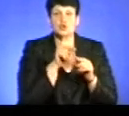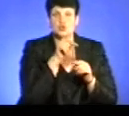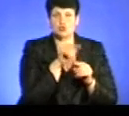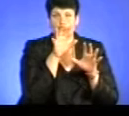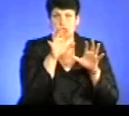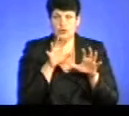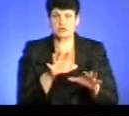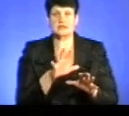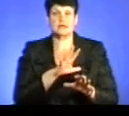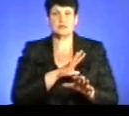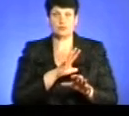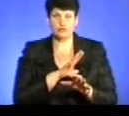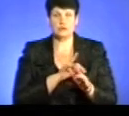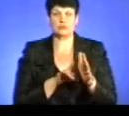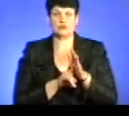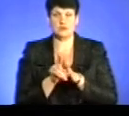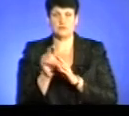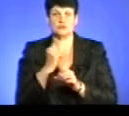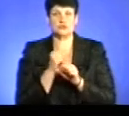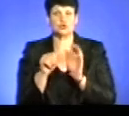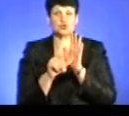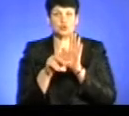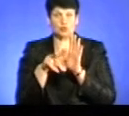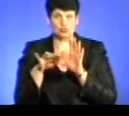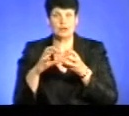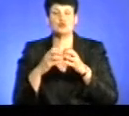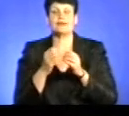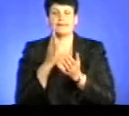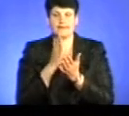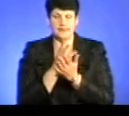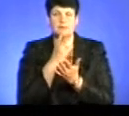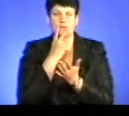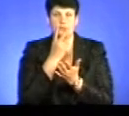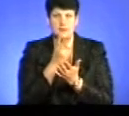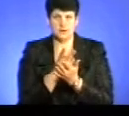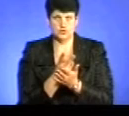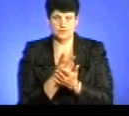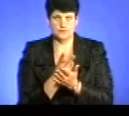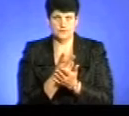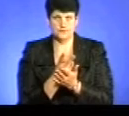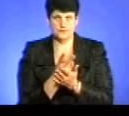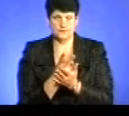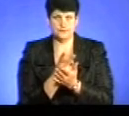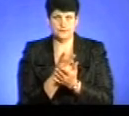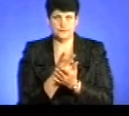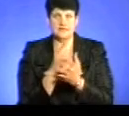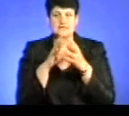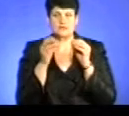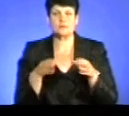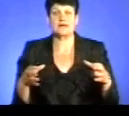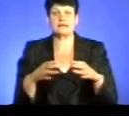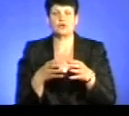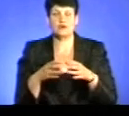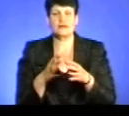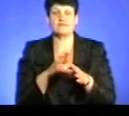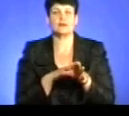який набрав чинності 6 лютого. Результат є, ми це все побачили. Загалом, категорія невиконавчих